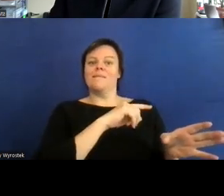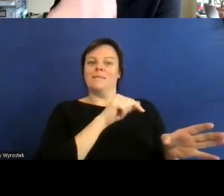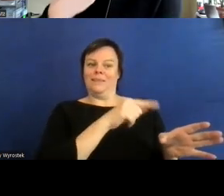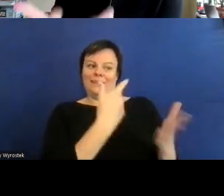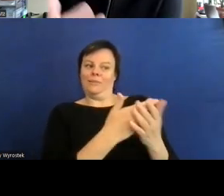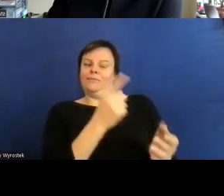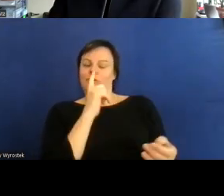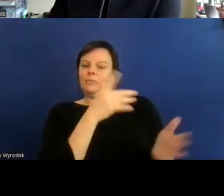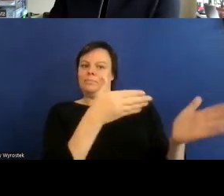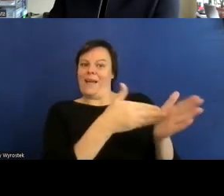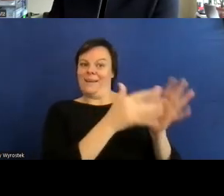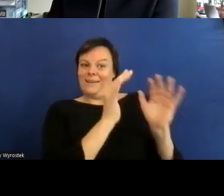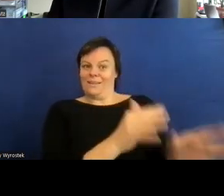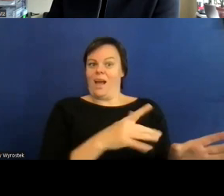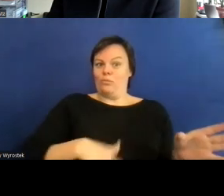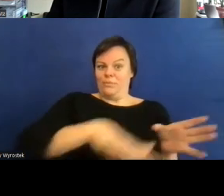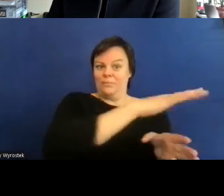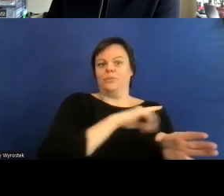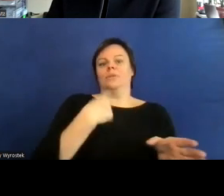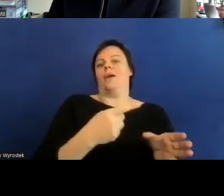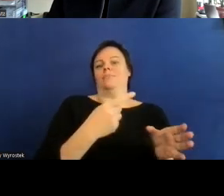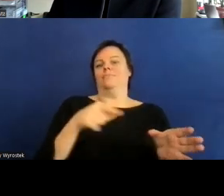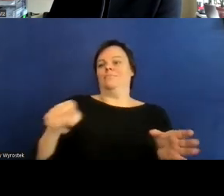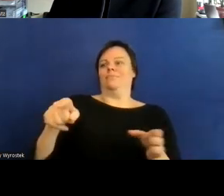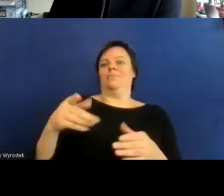eben eine ausgrenzung darüber verstärkt stattfindet